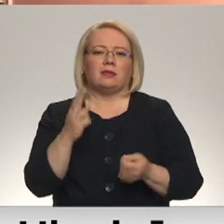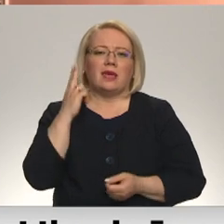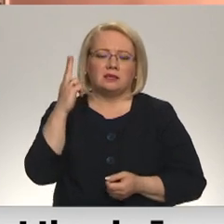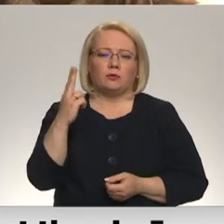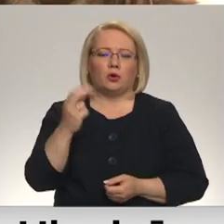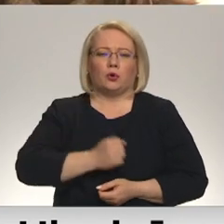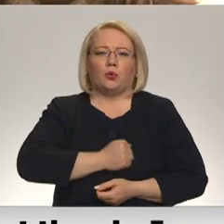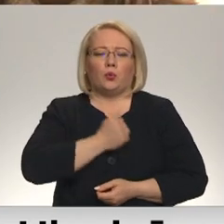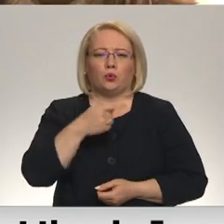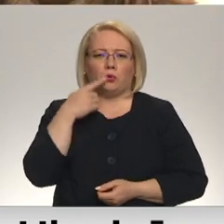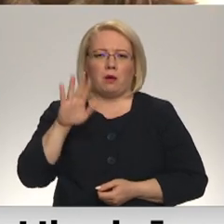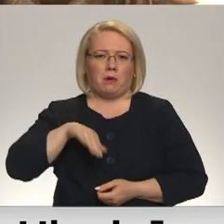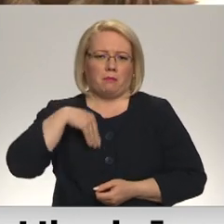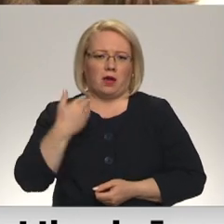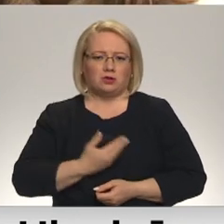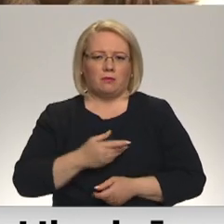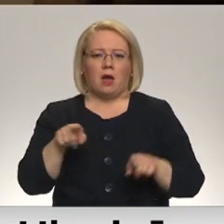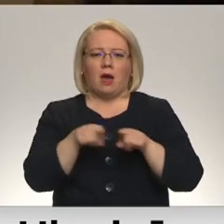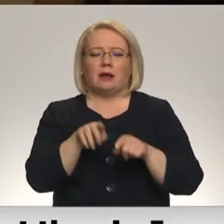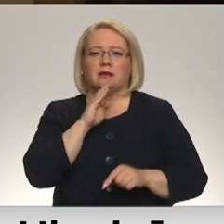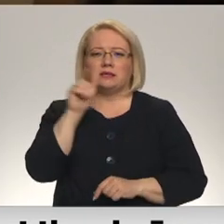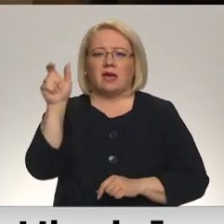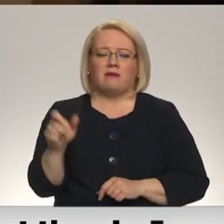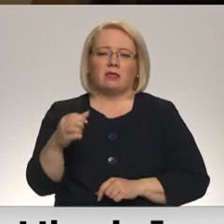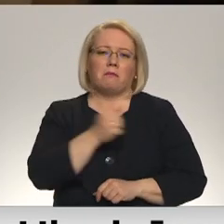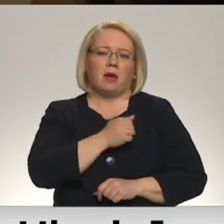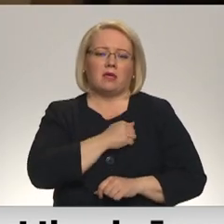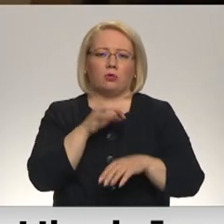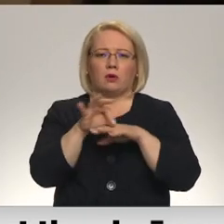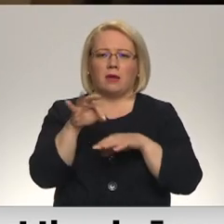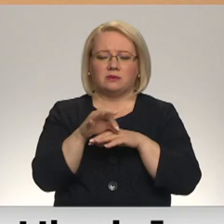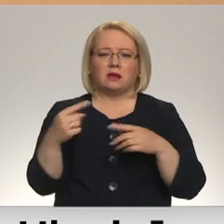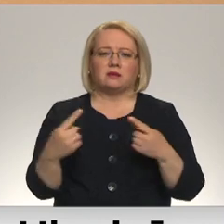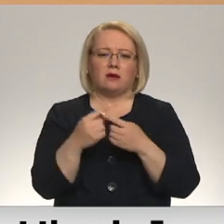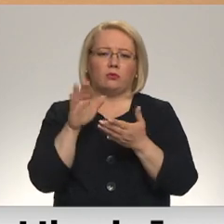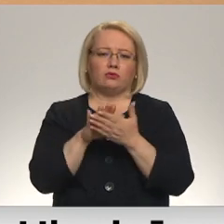runāt par pārdzīvoto. Arī jūlī joprojām baidās no represijām, kas varētu skart ģimeni.